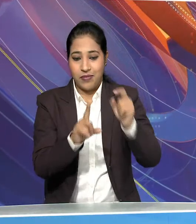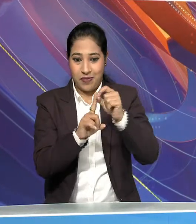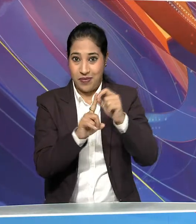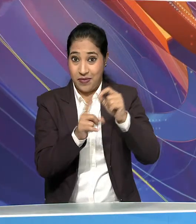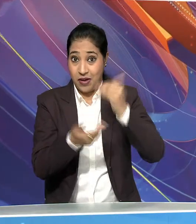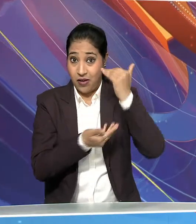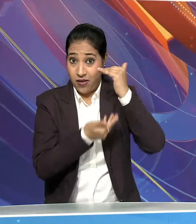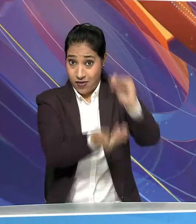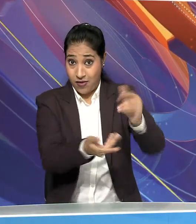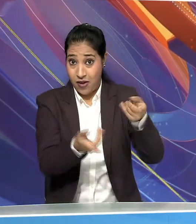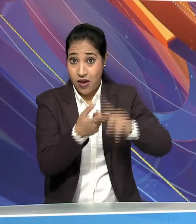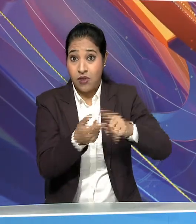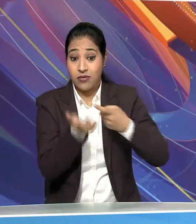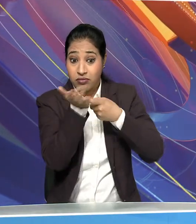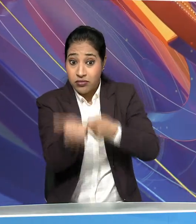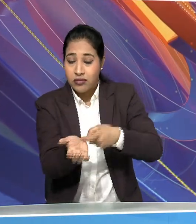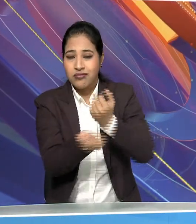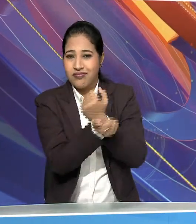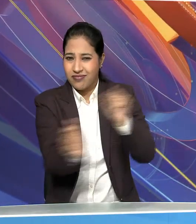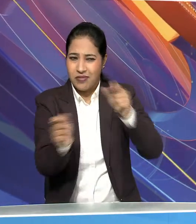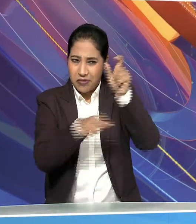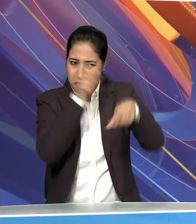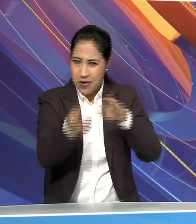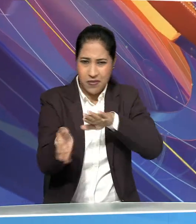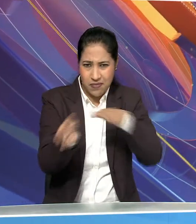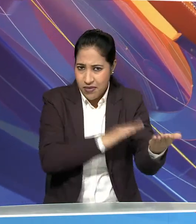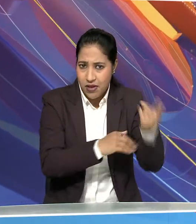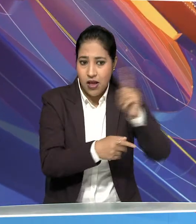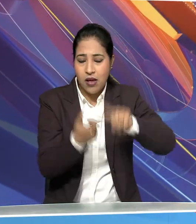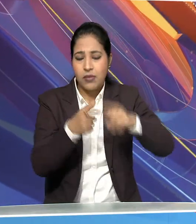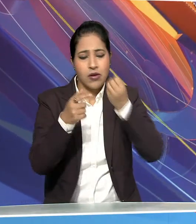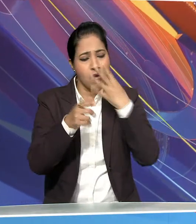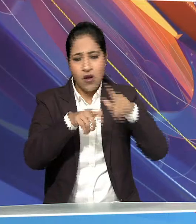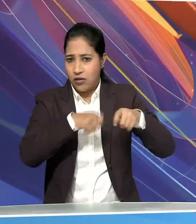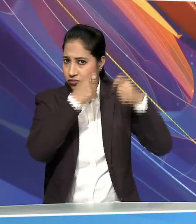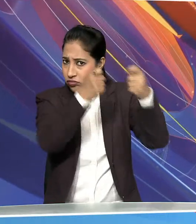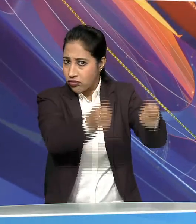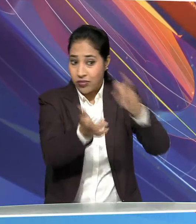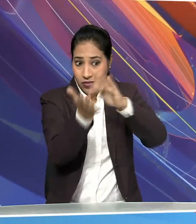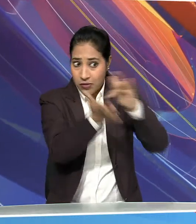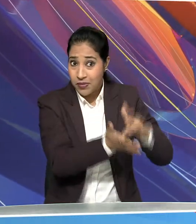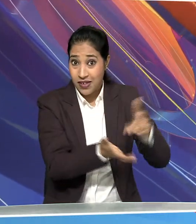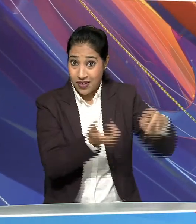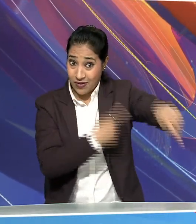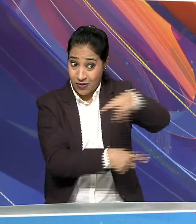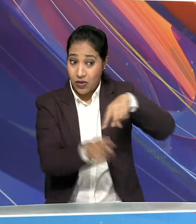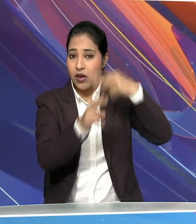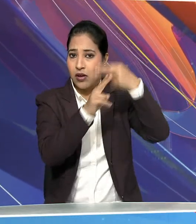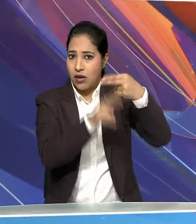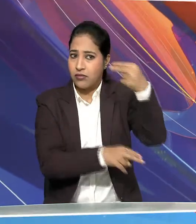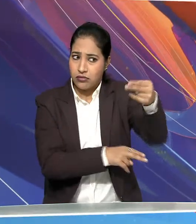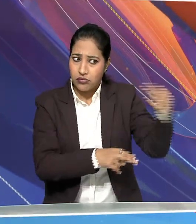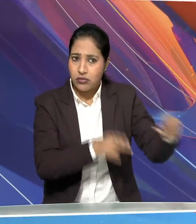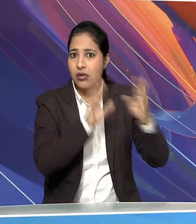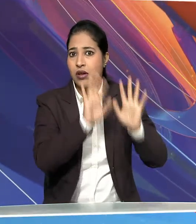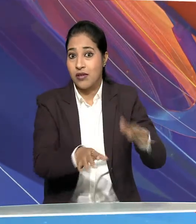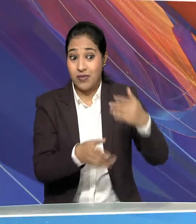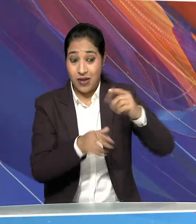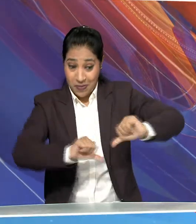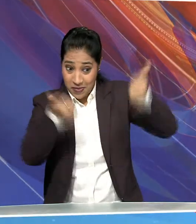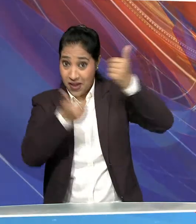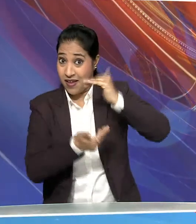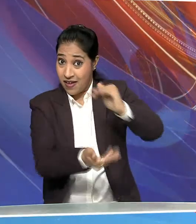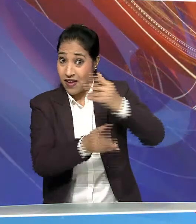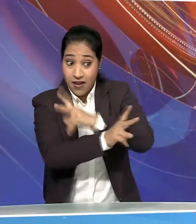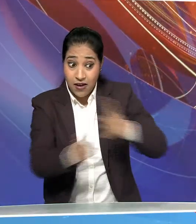च्वाकर से सम्मानित वीर सैनिकों को श्वधांजली स्वरूप इन द्वीपों का नामकरण परमबीर च्वाकर विजेताओं के नाम